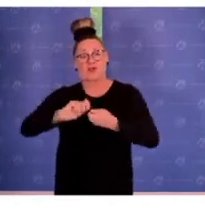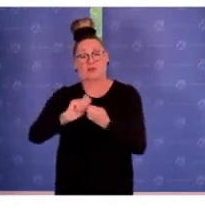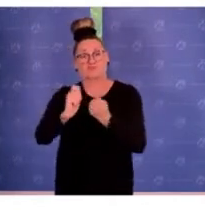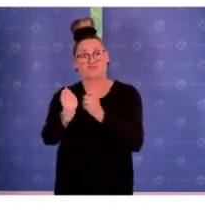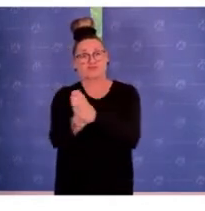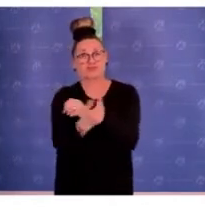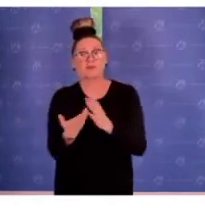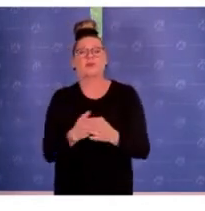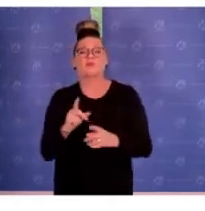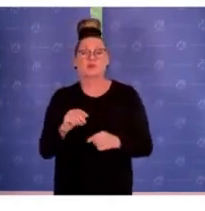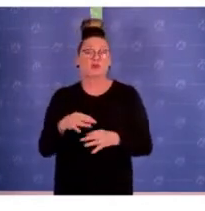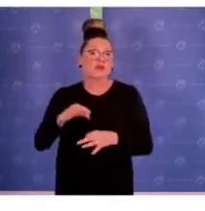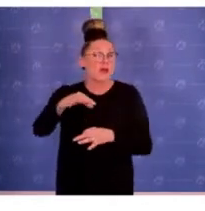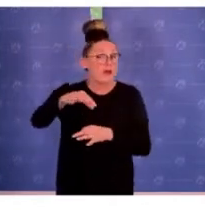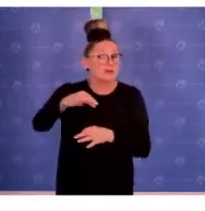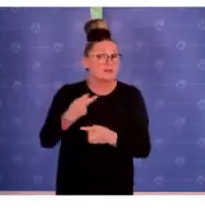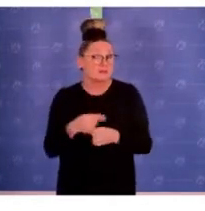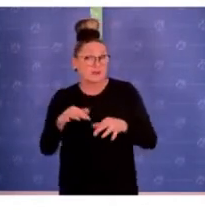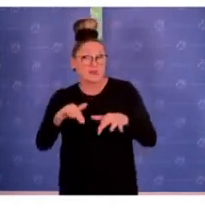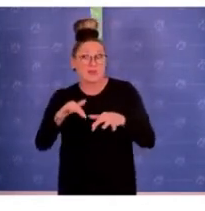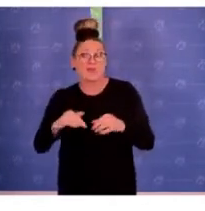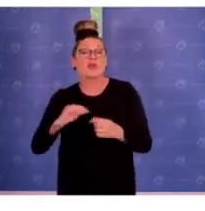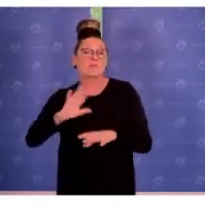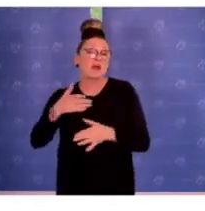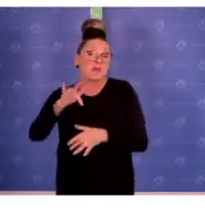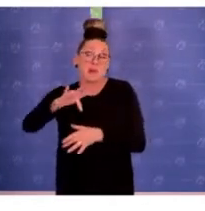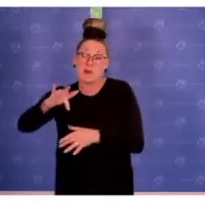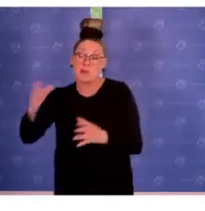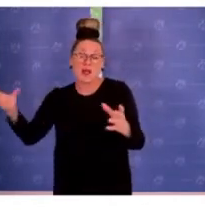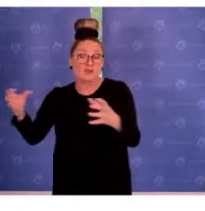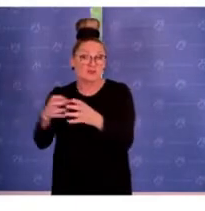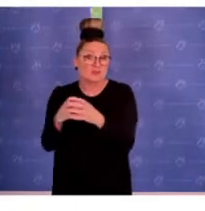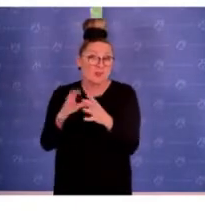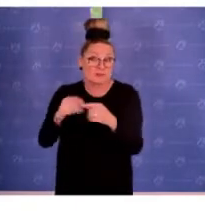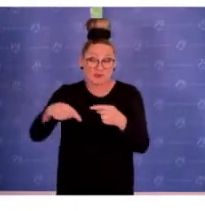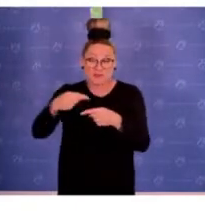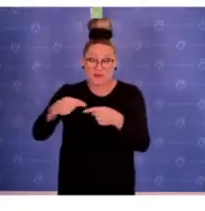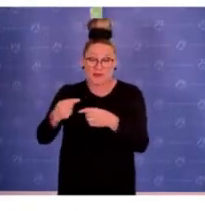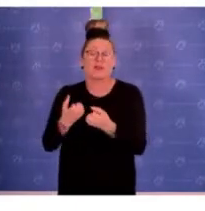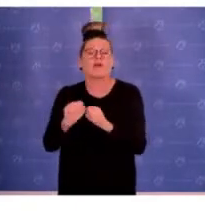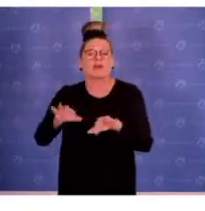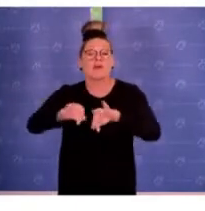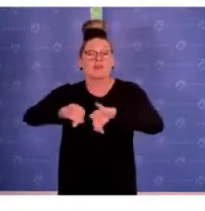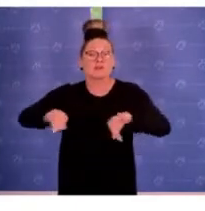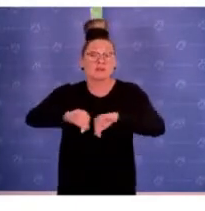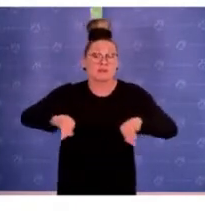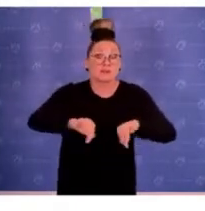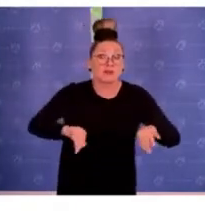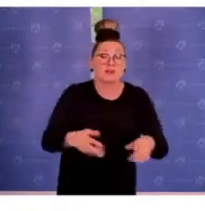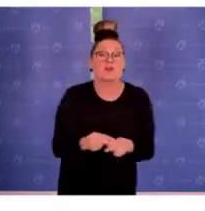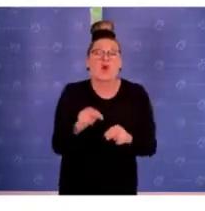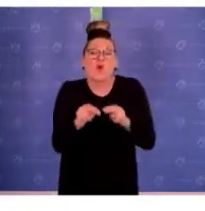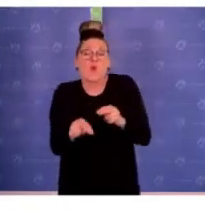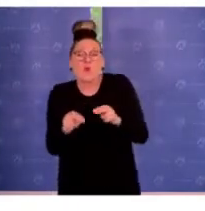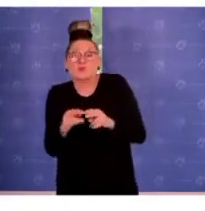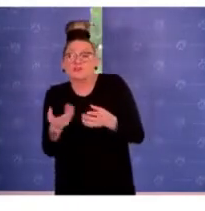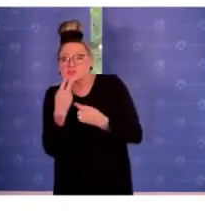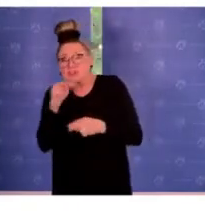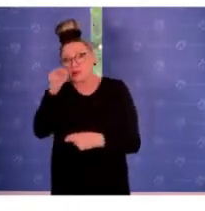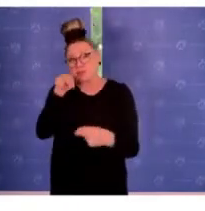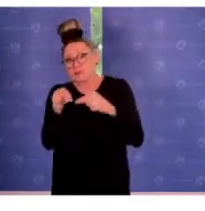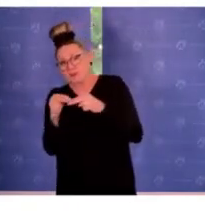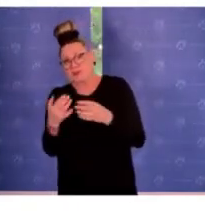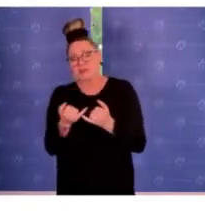kann sein, dass einzelne dieser Fälle zusammengefasst werden in Verfahren, dass sie nicht zusammengefasst werden, also sozusagen unterschiedliche Dimensionen.